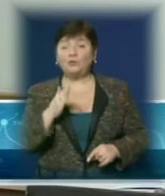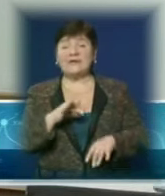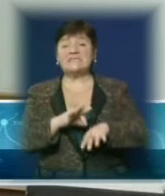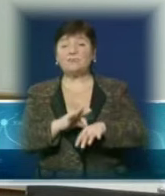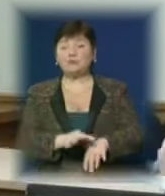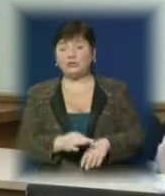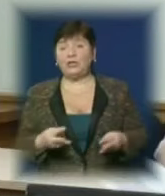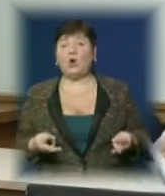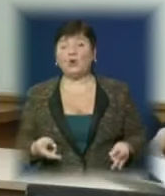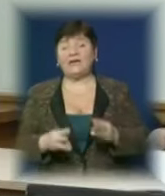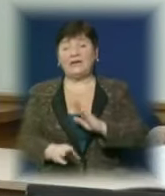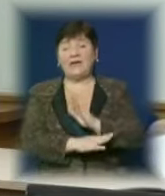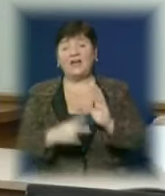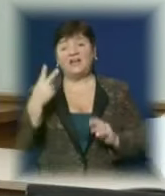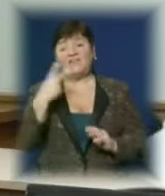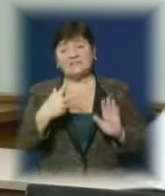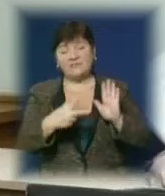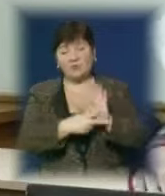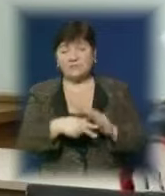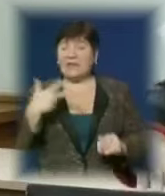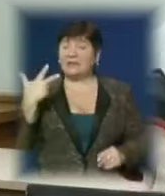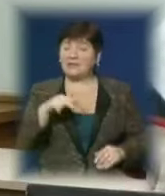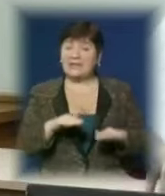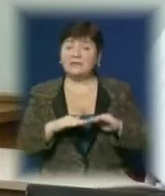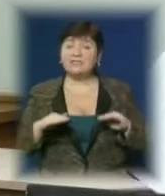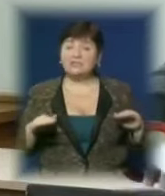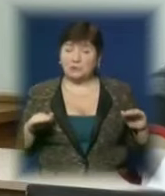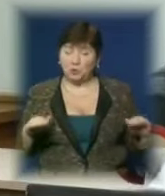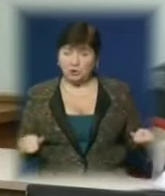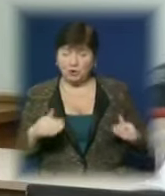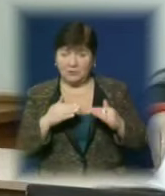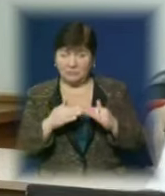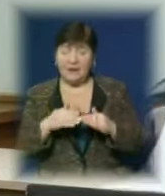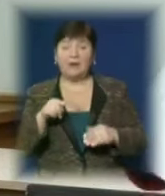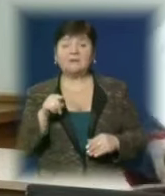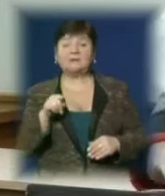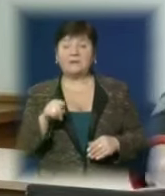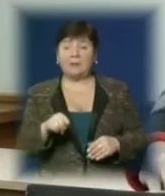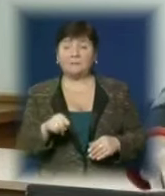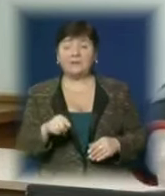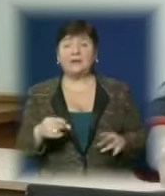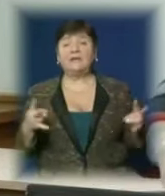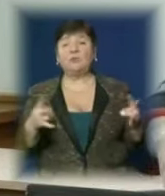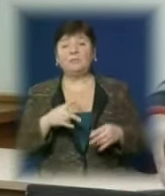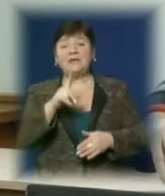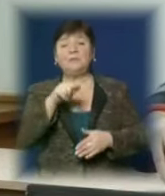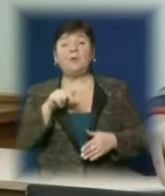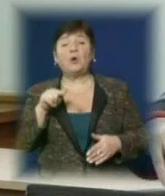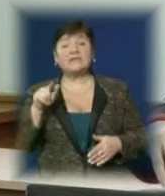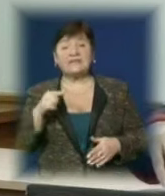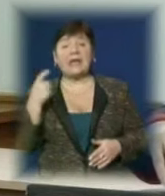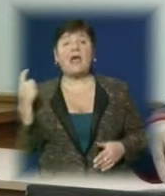дровах. Йдеться про 28-й садочок і 30-й. Там знято необхідні показники по